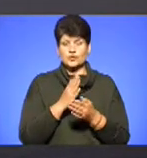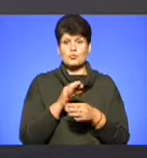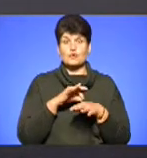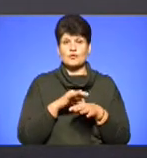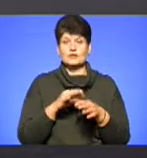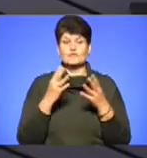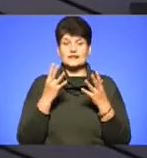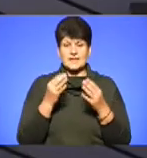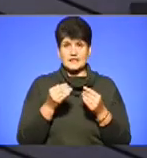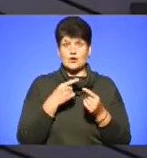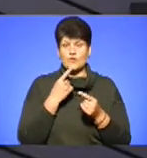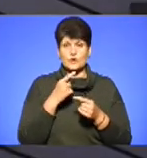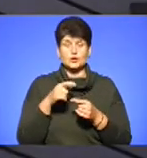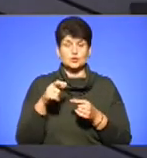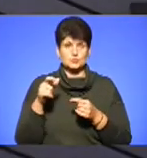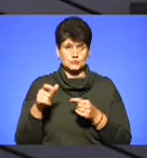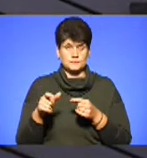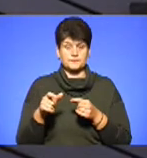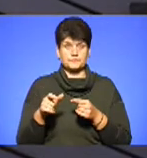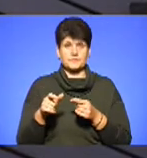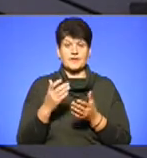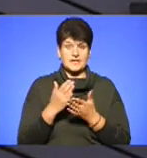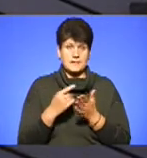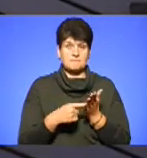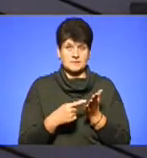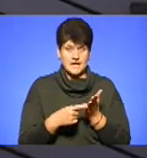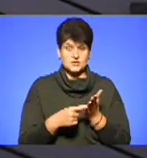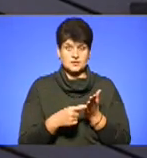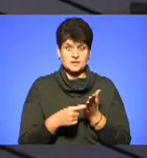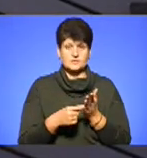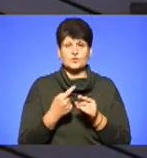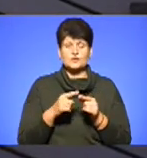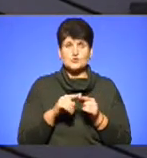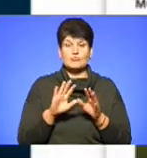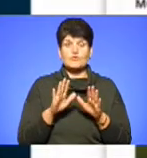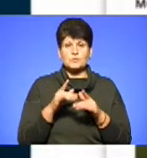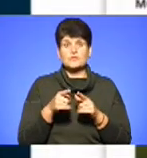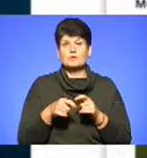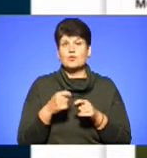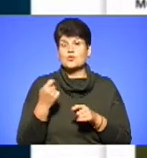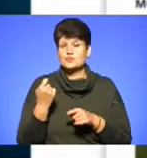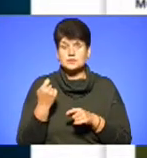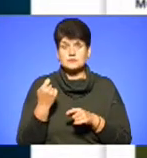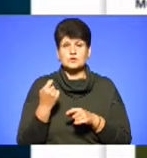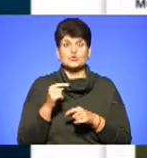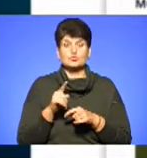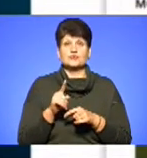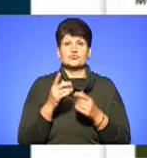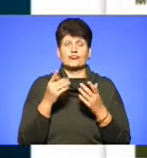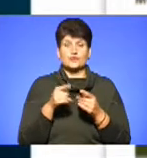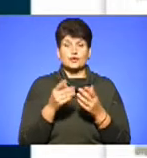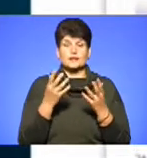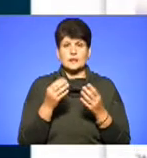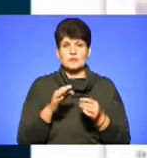в день, як стверджують люди, є підтвердження, то в цьому випадку він порушив на цьому. Тому що в той день була